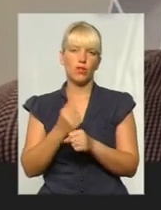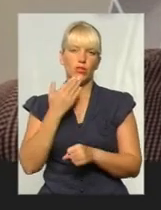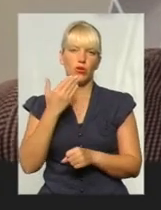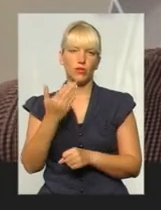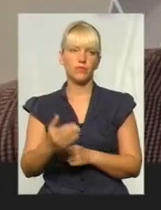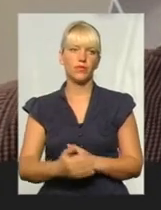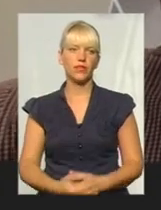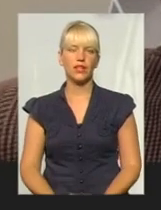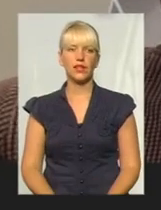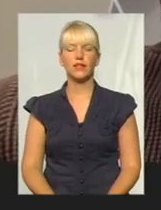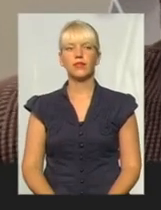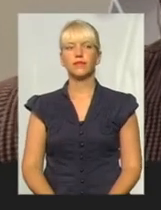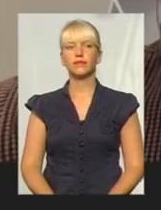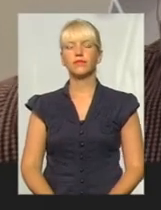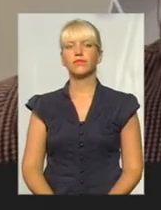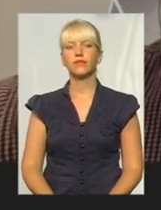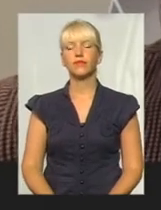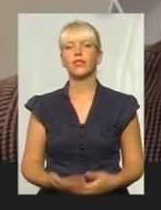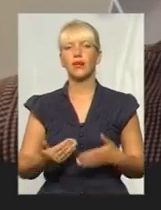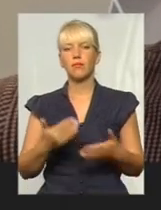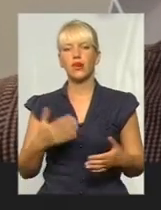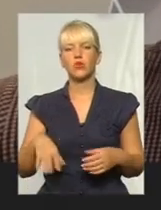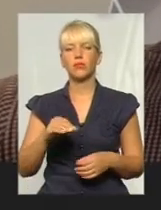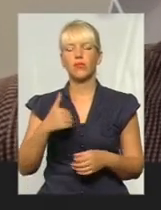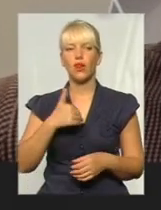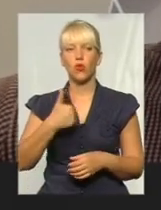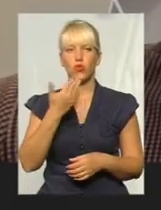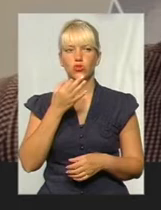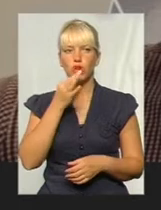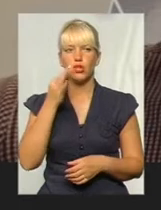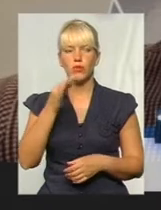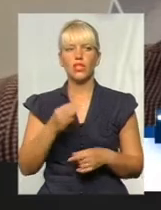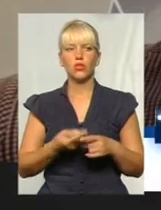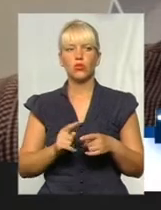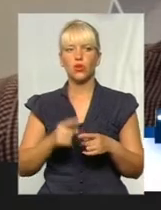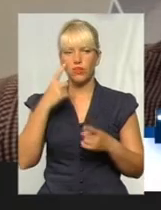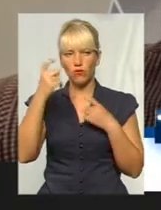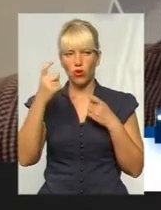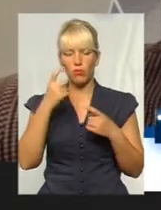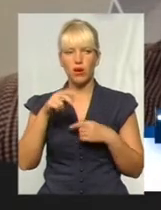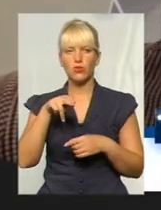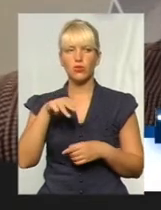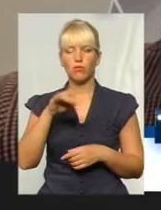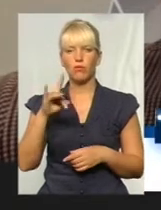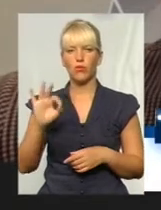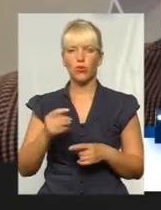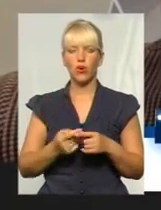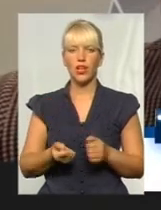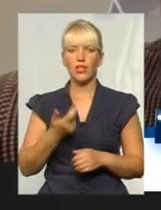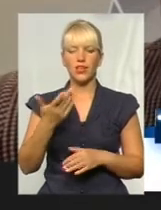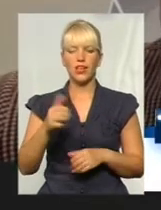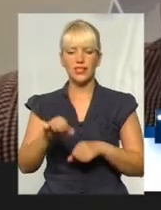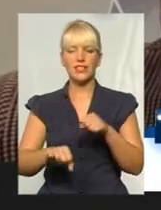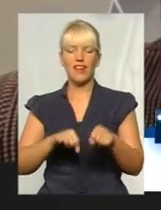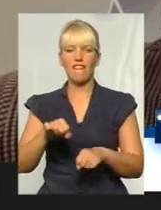Перед усім я хочу вам господівати деяку інформацію про кількість велосипедистів